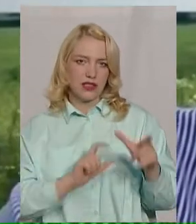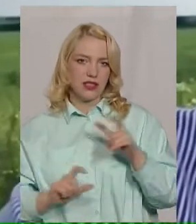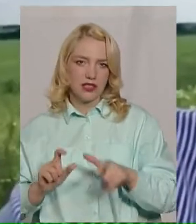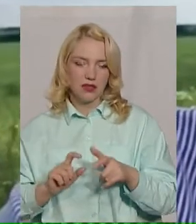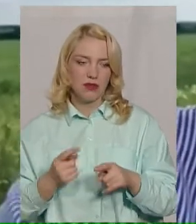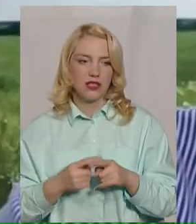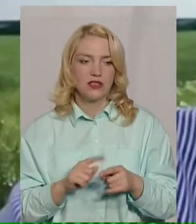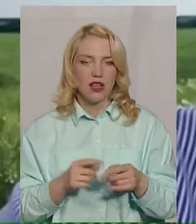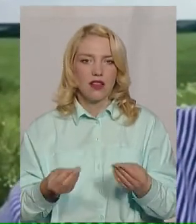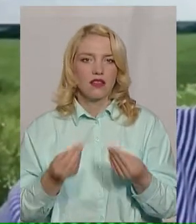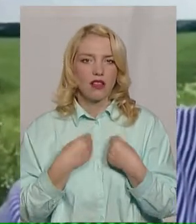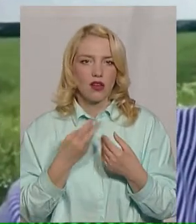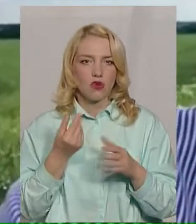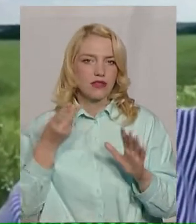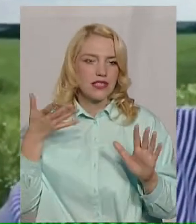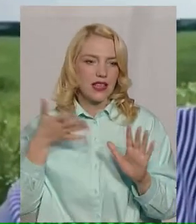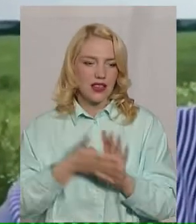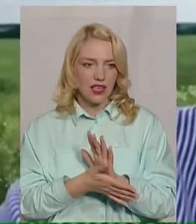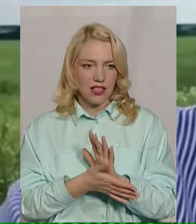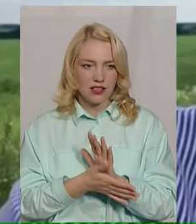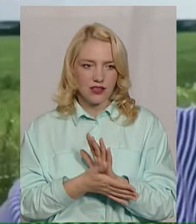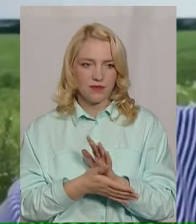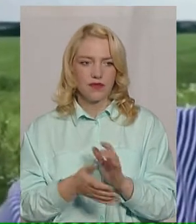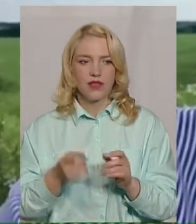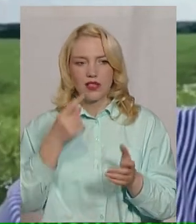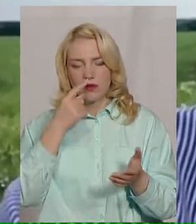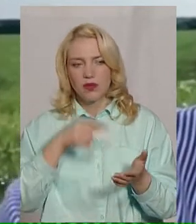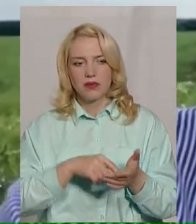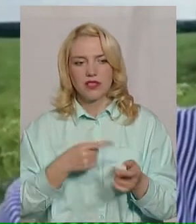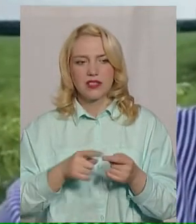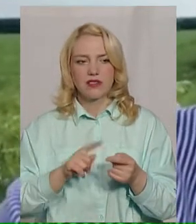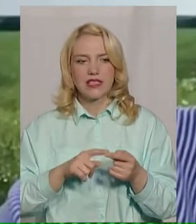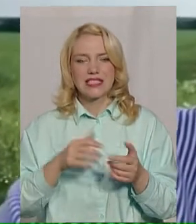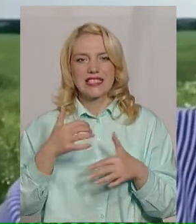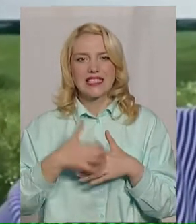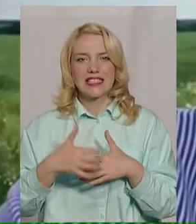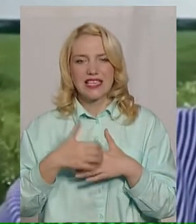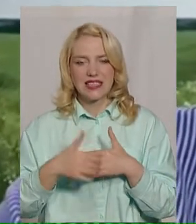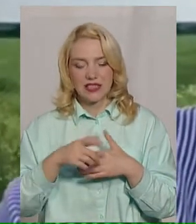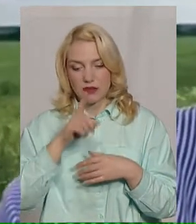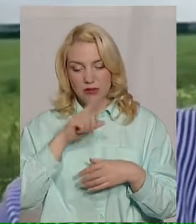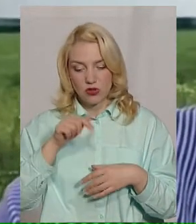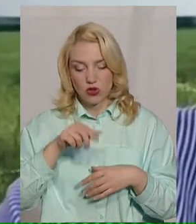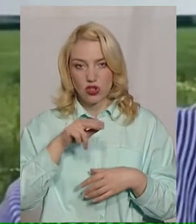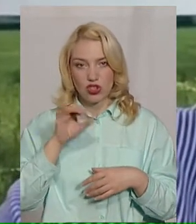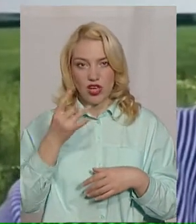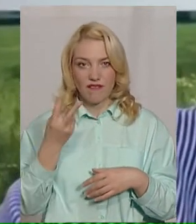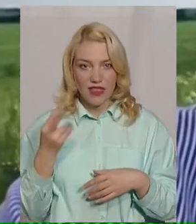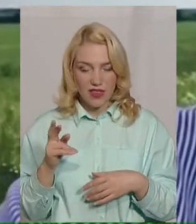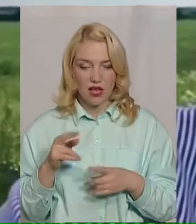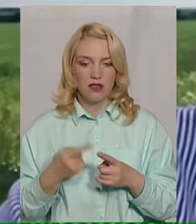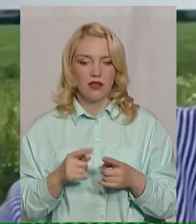не лише нам ось крат, який спостерігався в середині, особливо в середині місяця цього червня, він